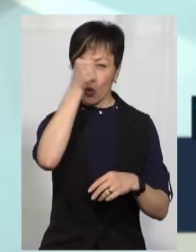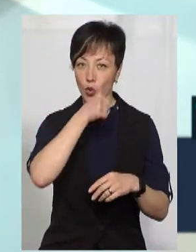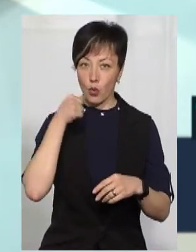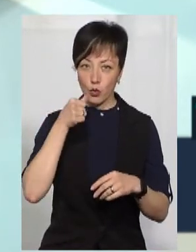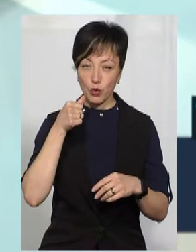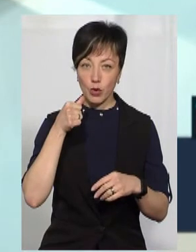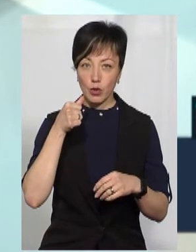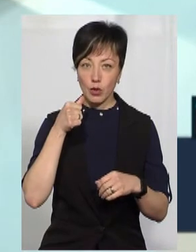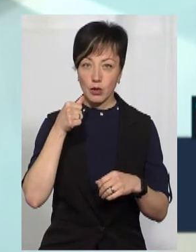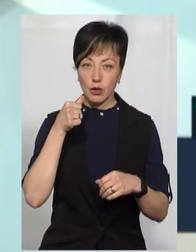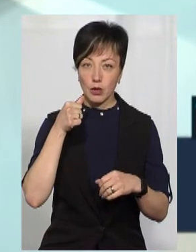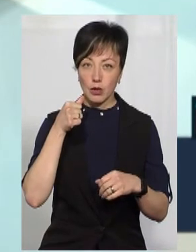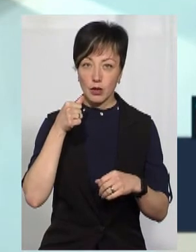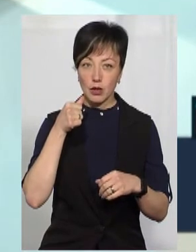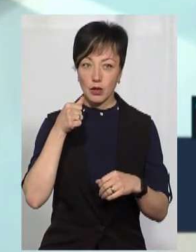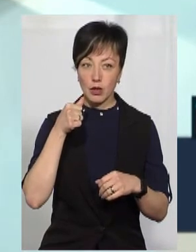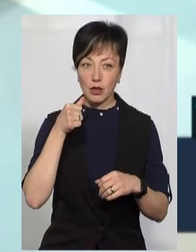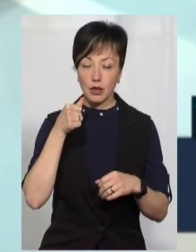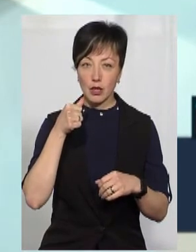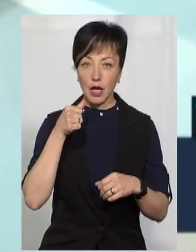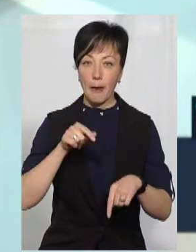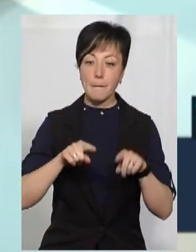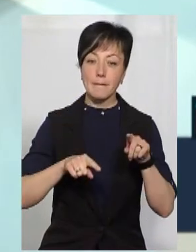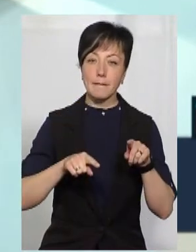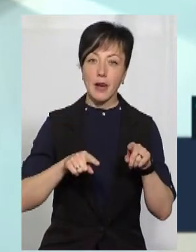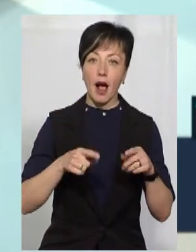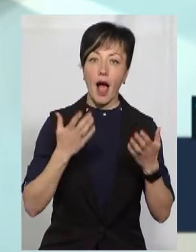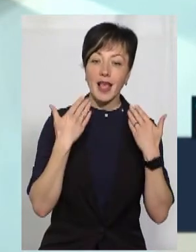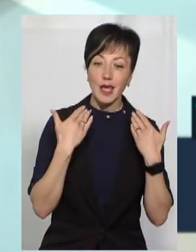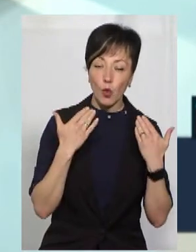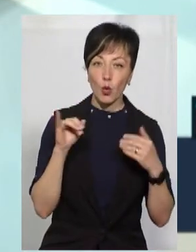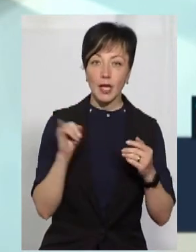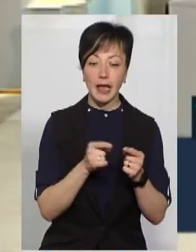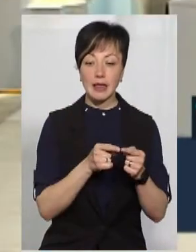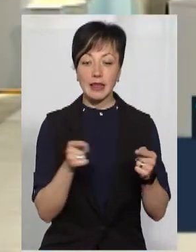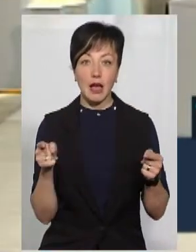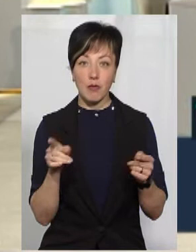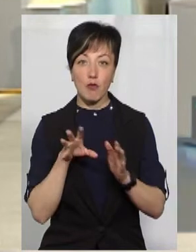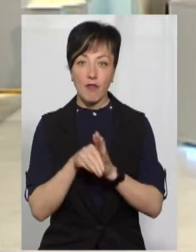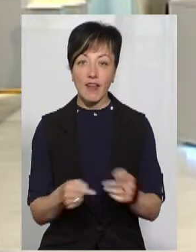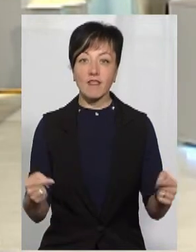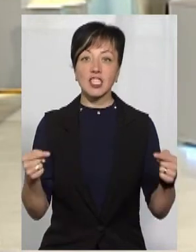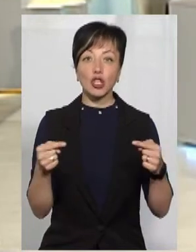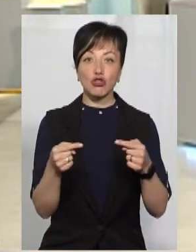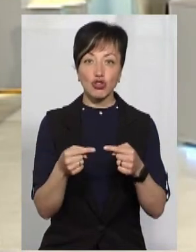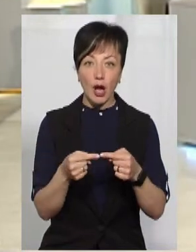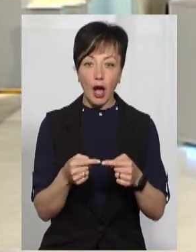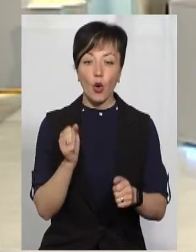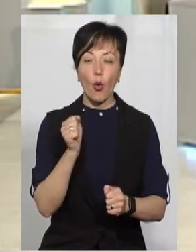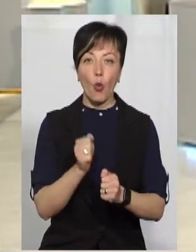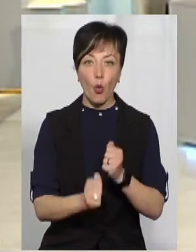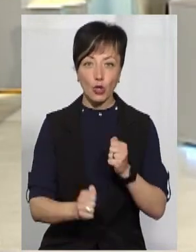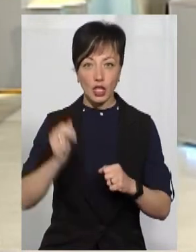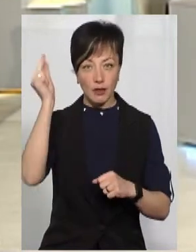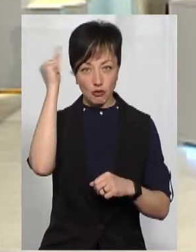періодичність канікул і терміни їх впровадження визначає безпосередньо кожен